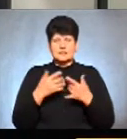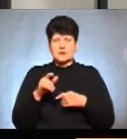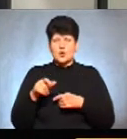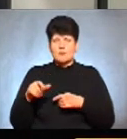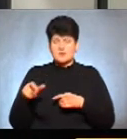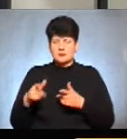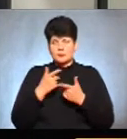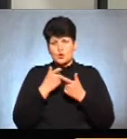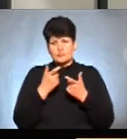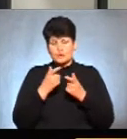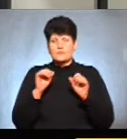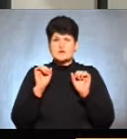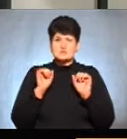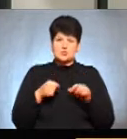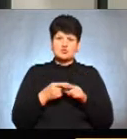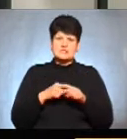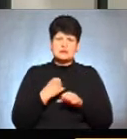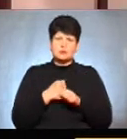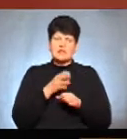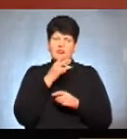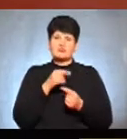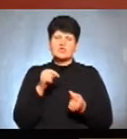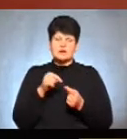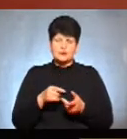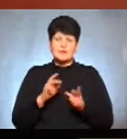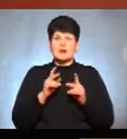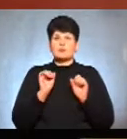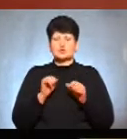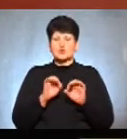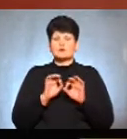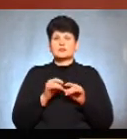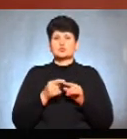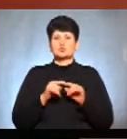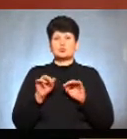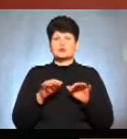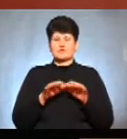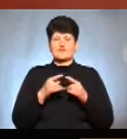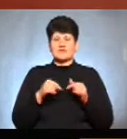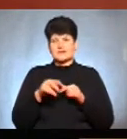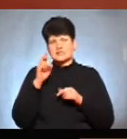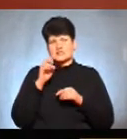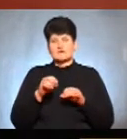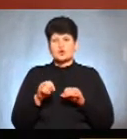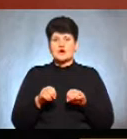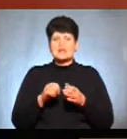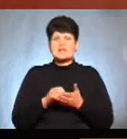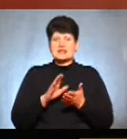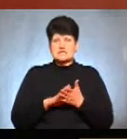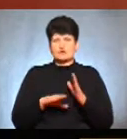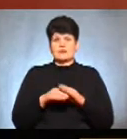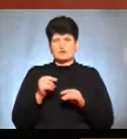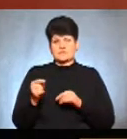будуть поінформовані і зможуть це зробити вчасно. Як можна охарактеризувати загалом цю процедуру у виділі Державного реєстру виборців у Тернополі?